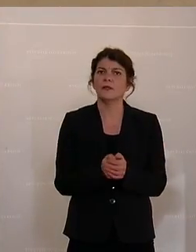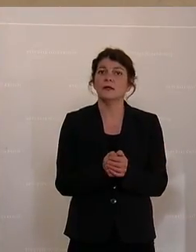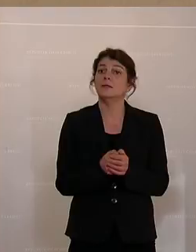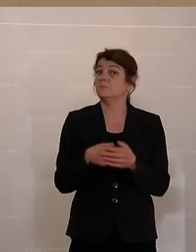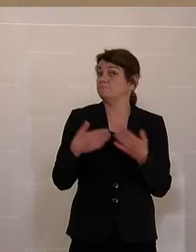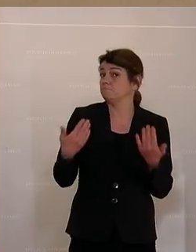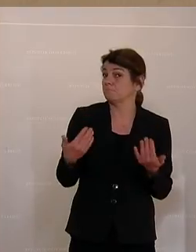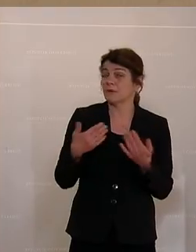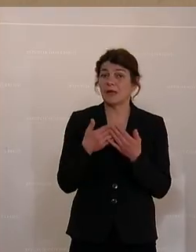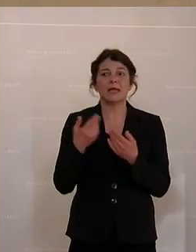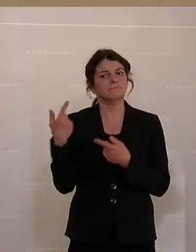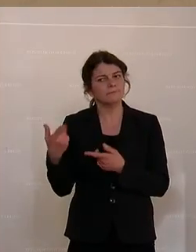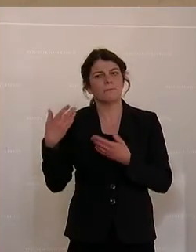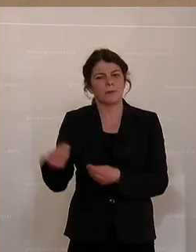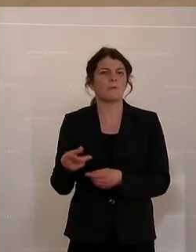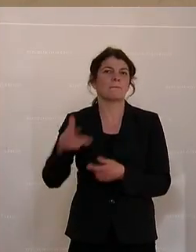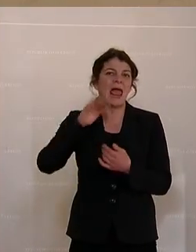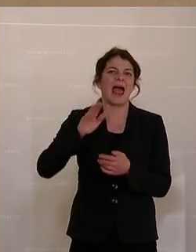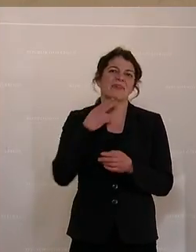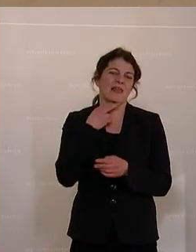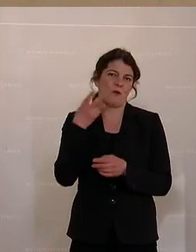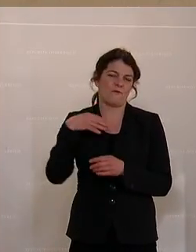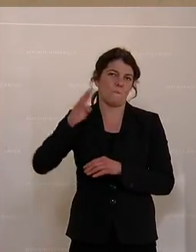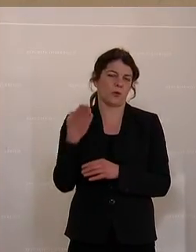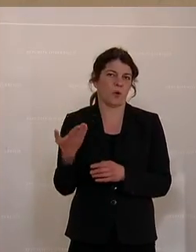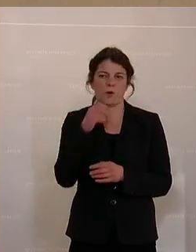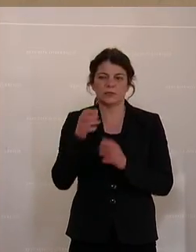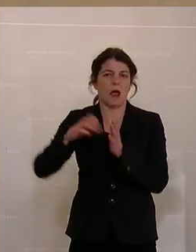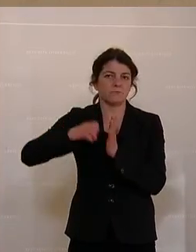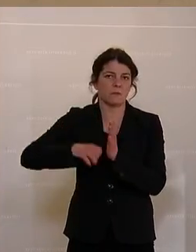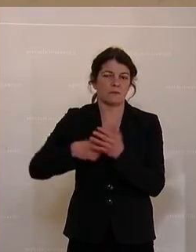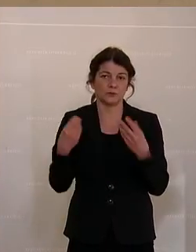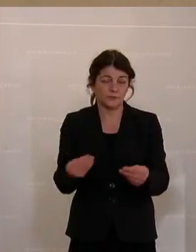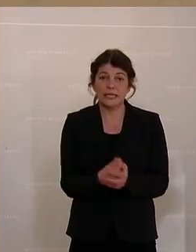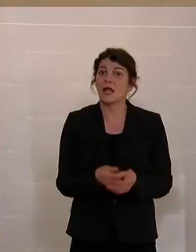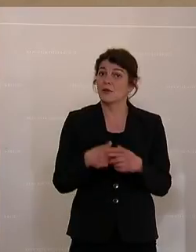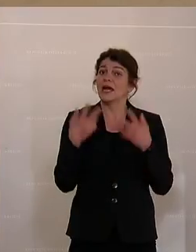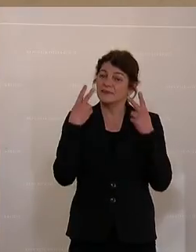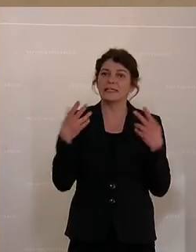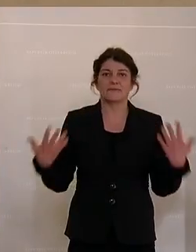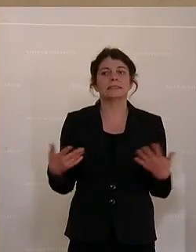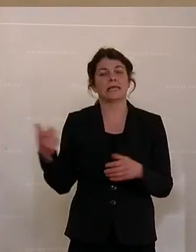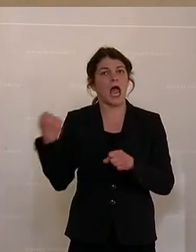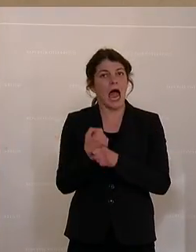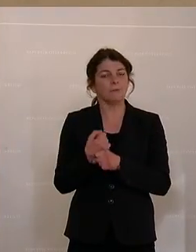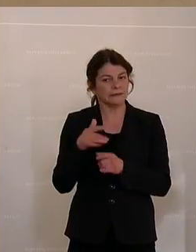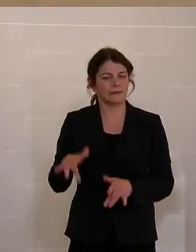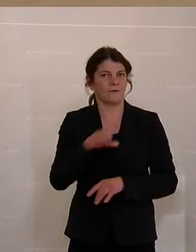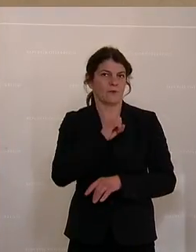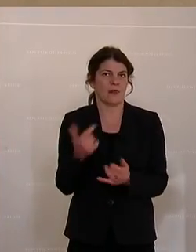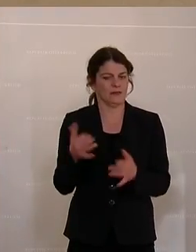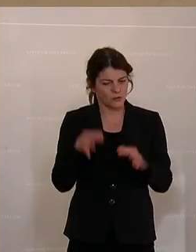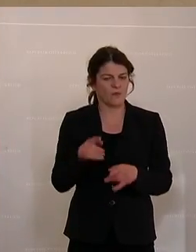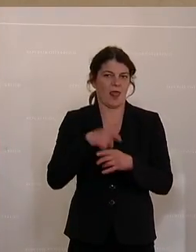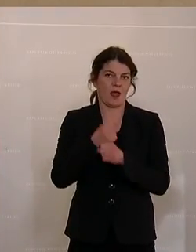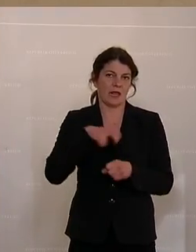Tages mehr Netto von Brutto haben zu lassen. Und, und das ist das große Credo, dass sich Arbeit auszahlt, Arbeit sich lohnt und die